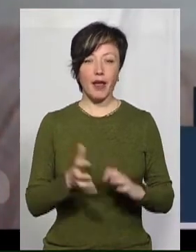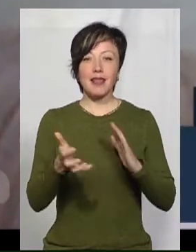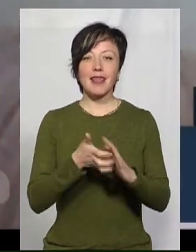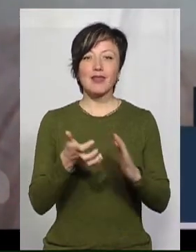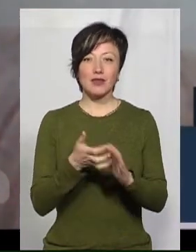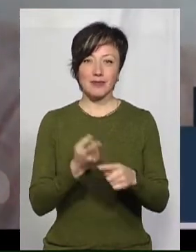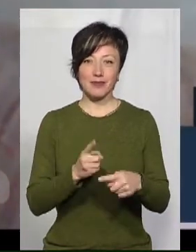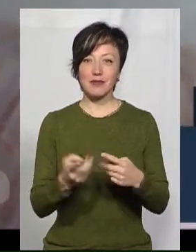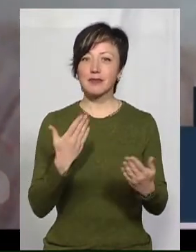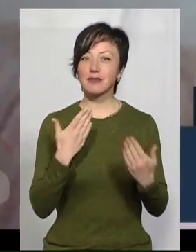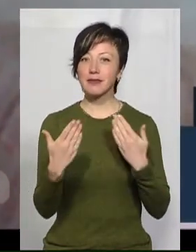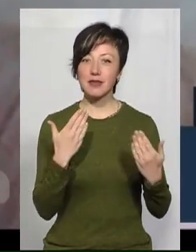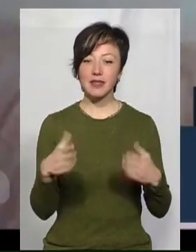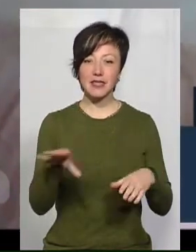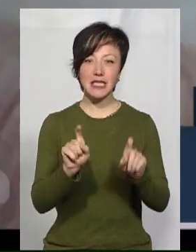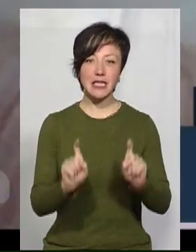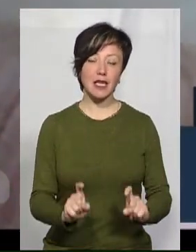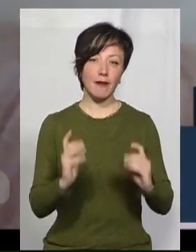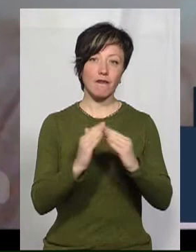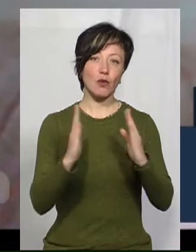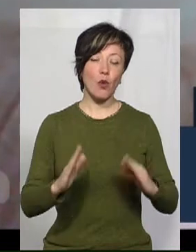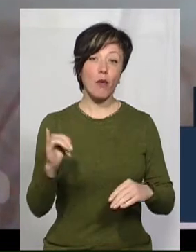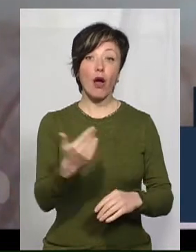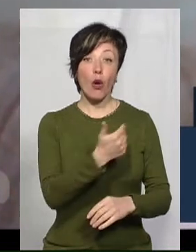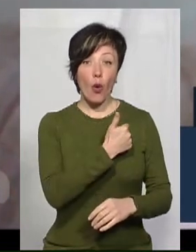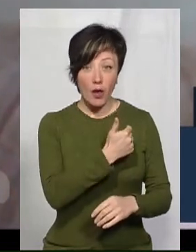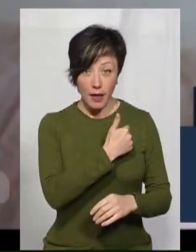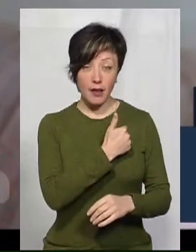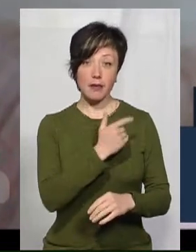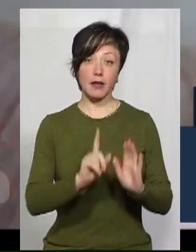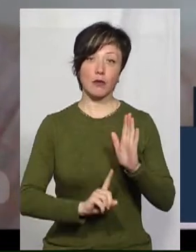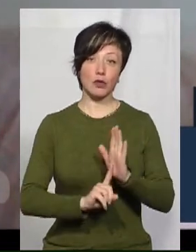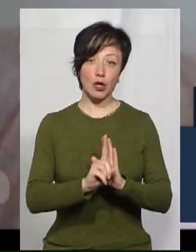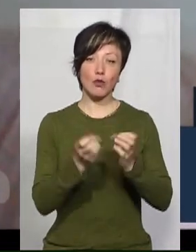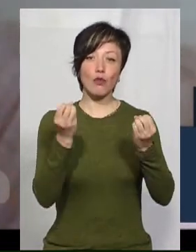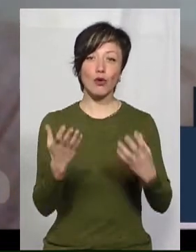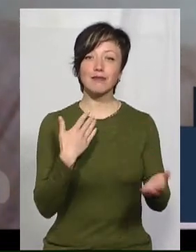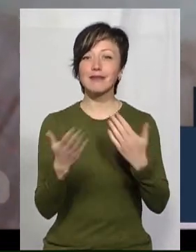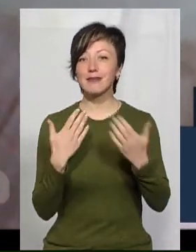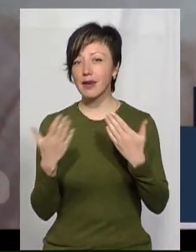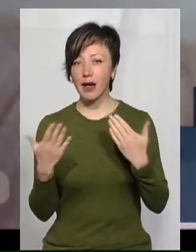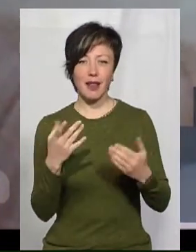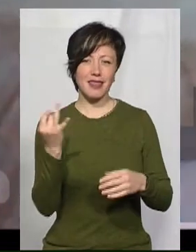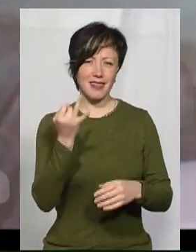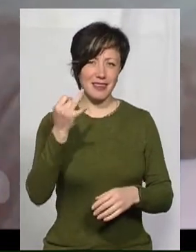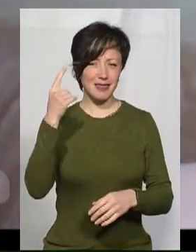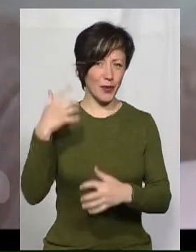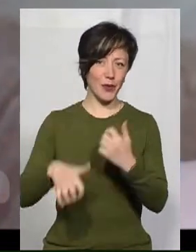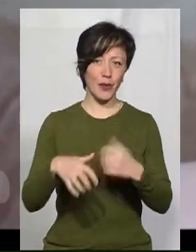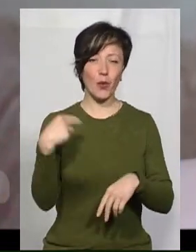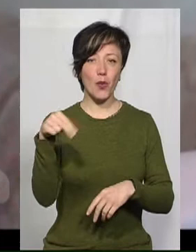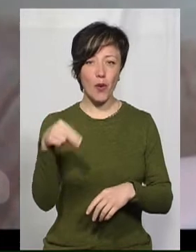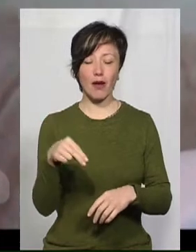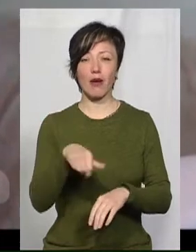комунікації, коли діти всі сидять вдома і хотіли на початку не просто спілкування, їх не так зцікавили уроки.